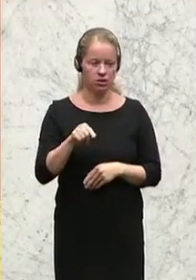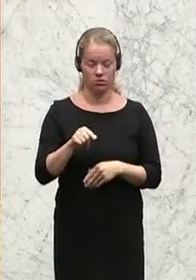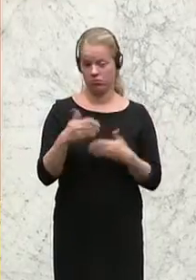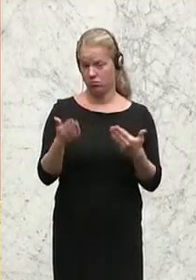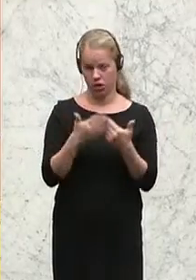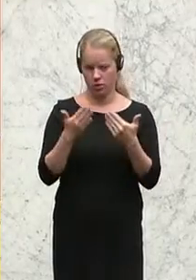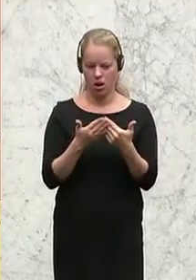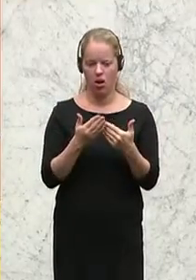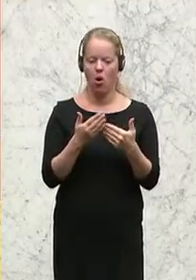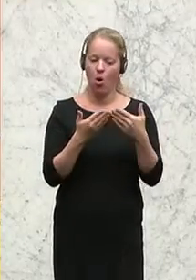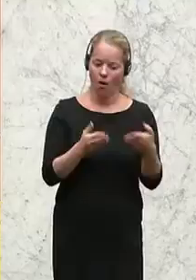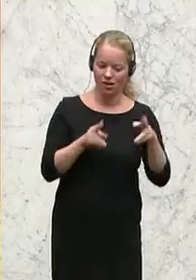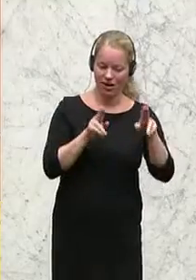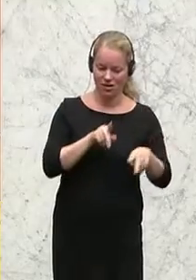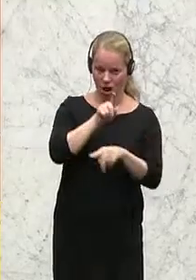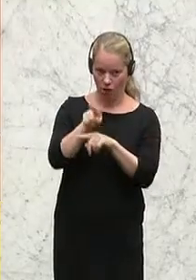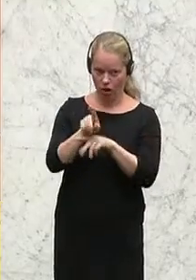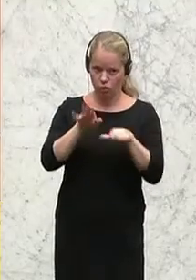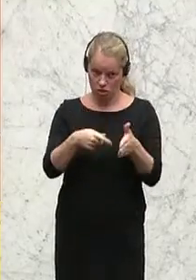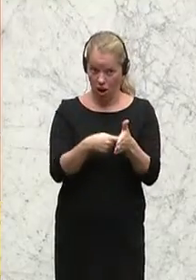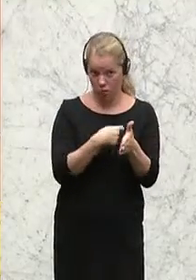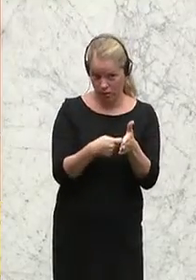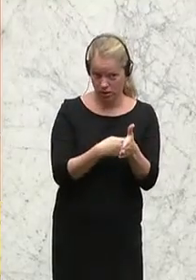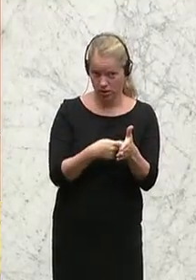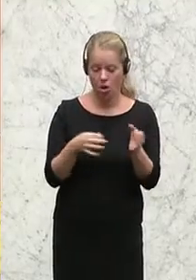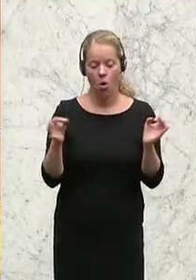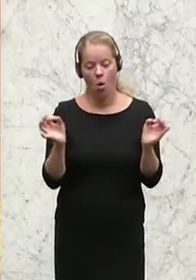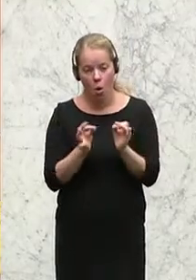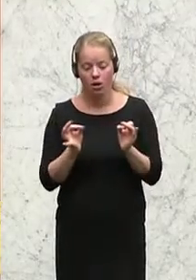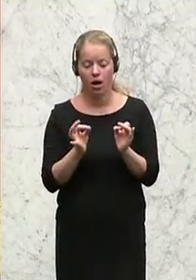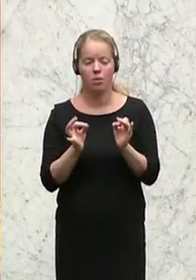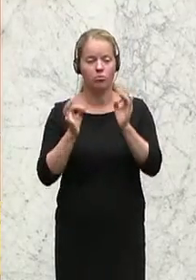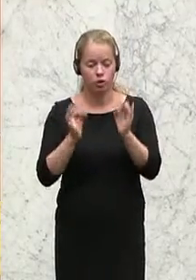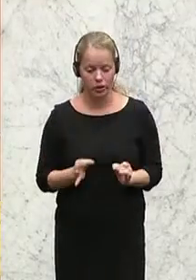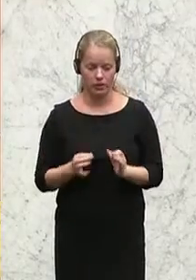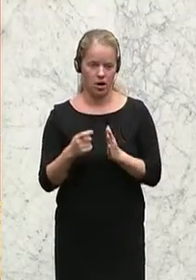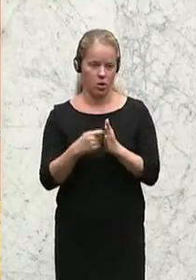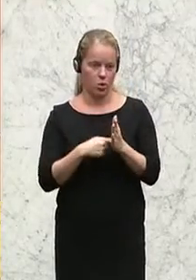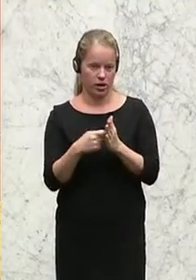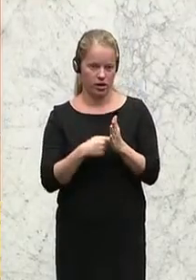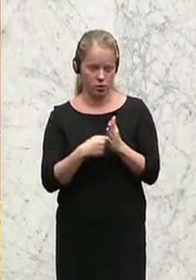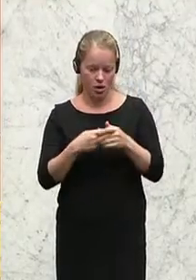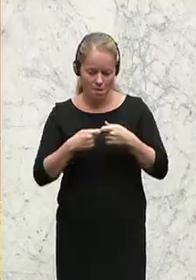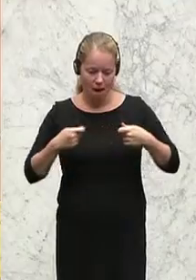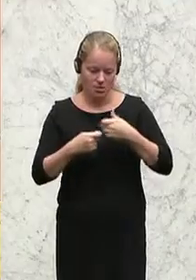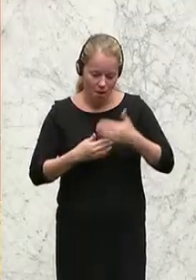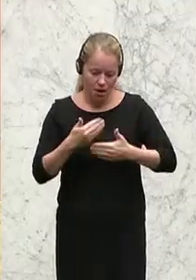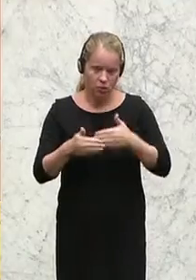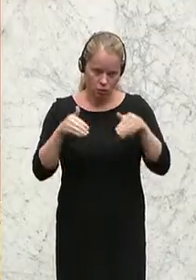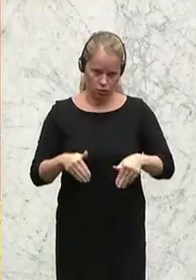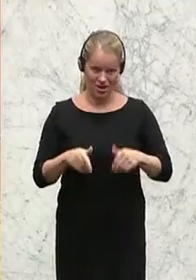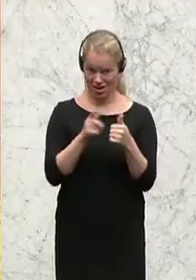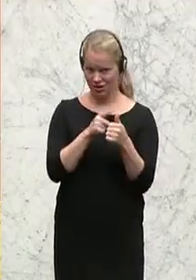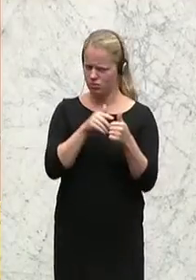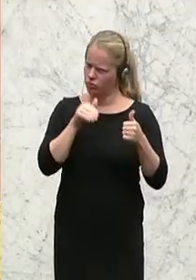-rechtliche Auftrag korrigiert wird oder dass entsprechende Korrekturmaßnahmen gesetzt werden. Das ist ein Handlungsbedarf. Und der